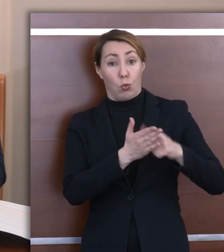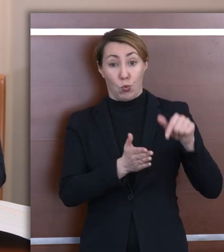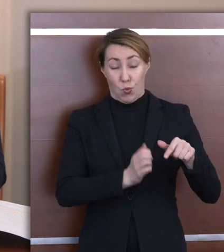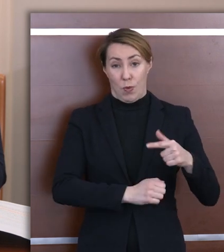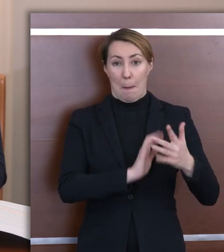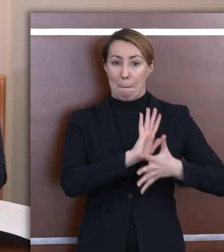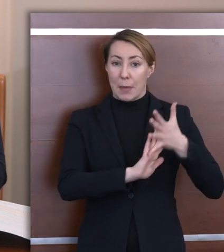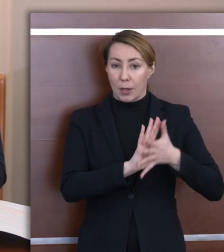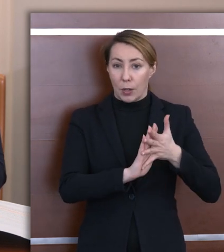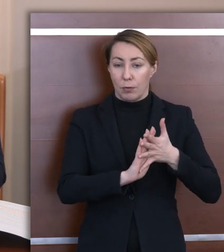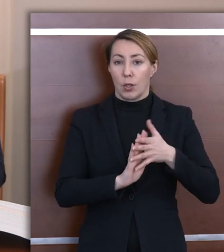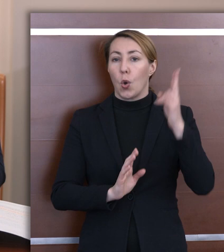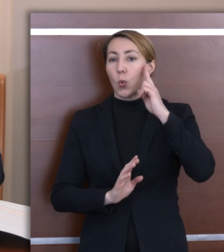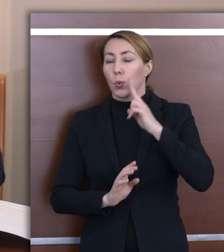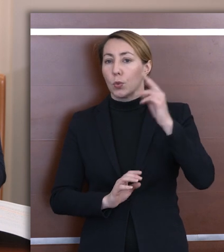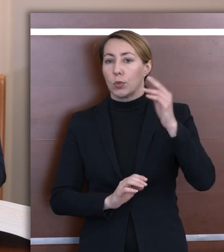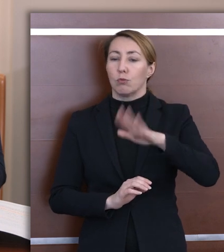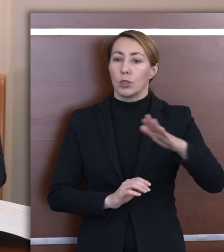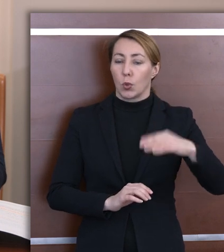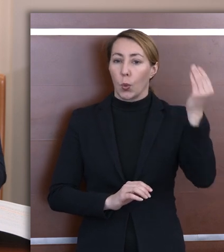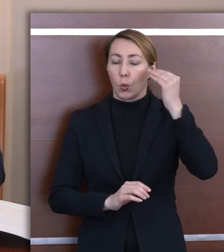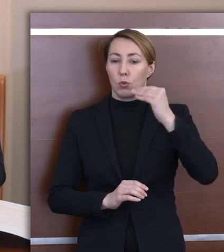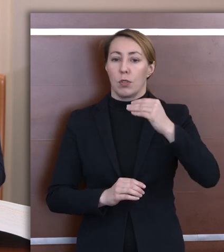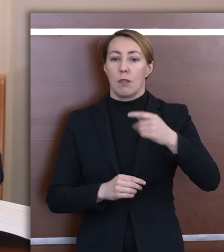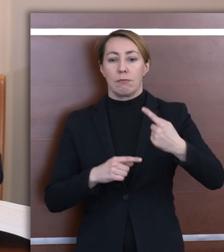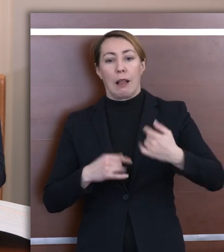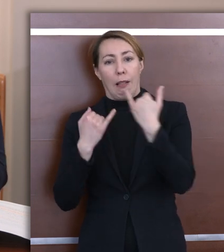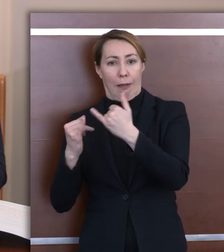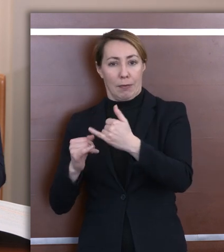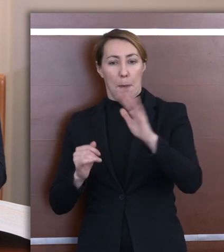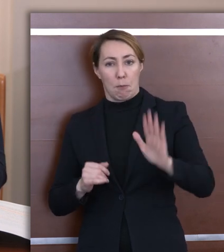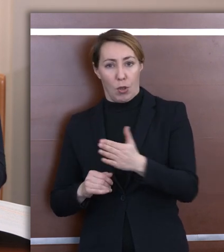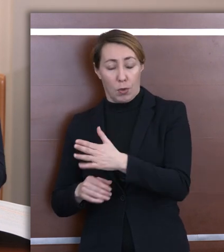języka głusi uczniowie uczą się kolejnych przedmiotów, również języka polskiego.